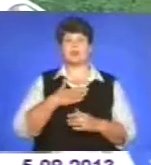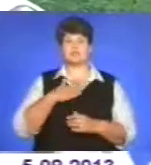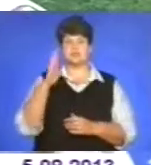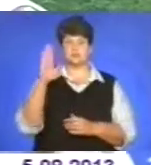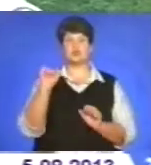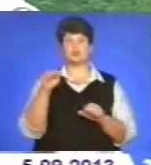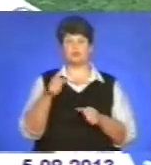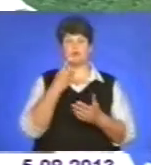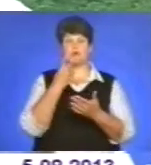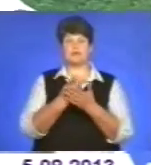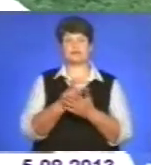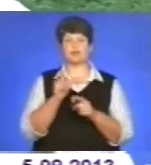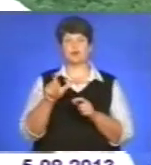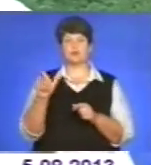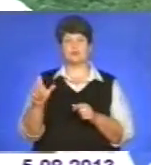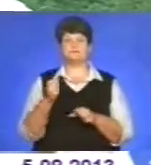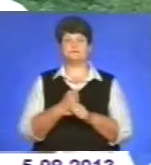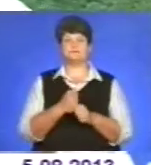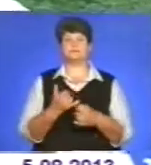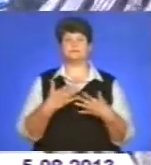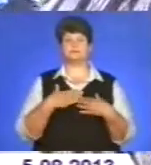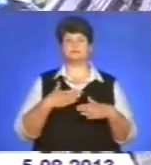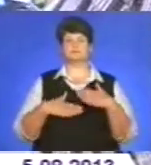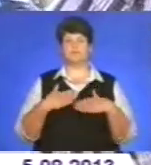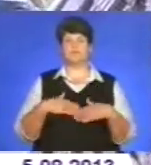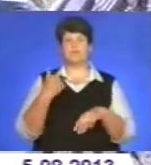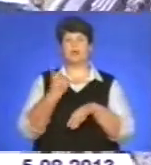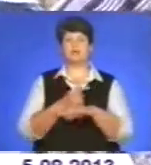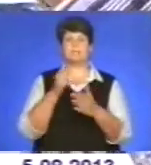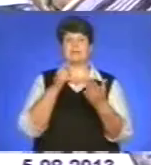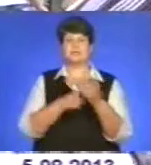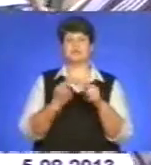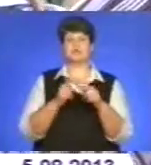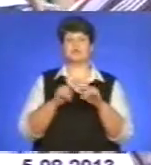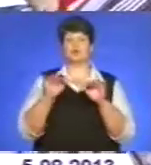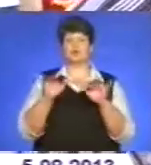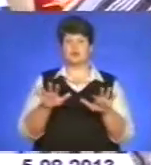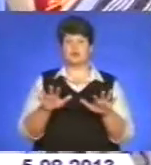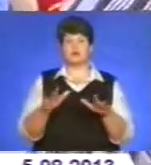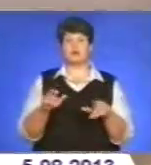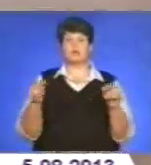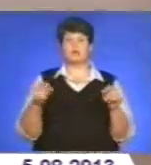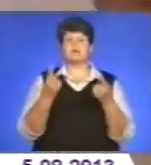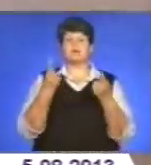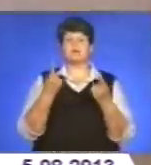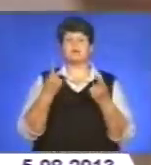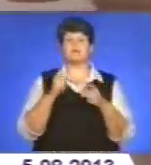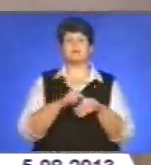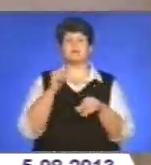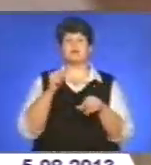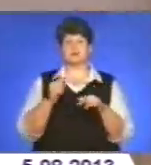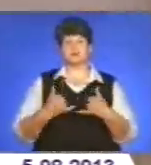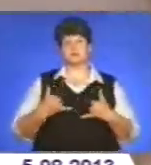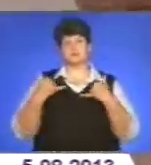Показати для людей і зробити для нас приємно. Головна мета цього заходу – пробудити відчуття толерантності до інших